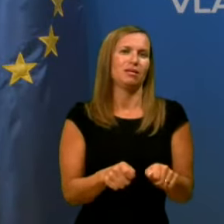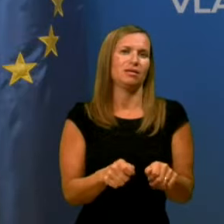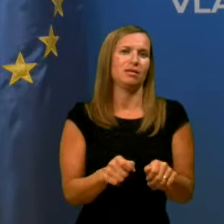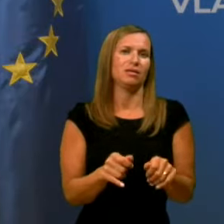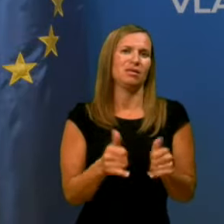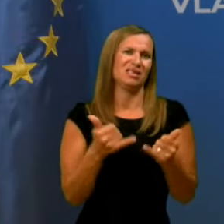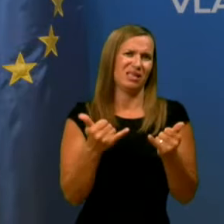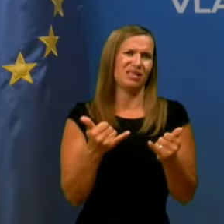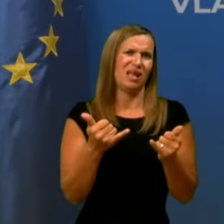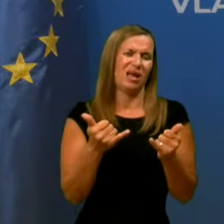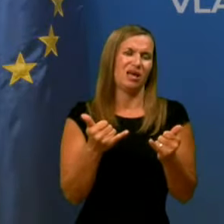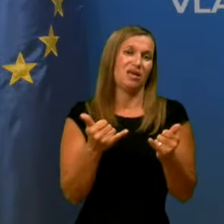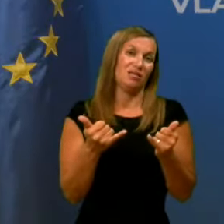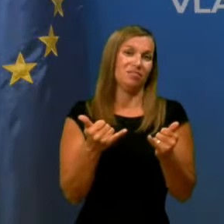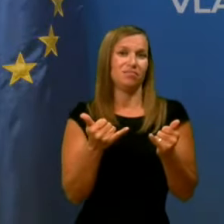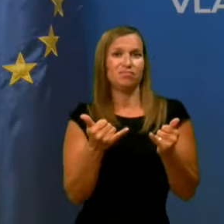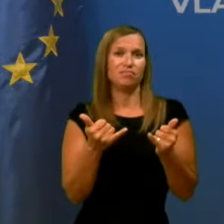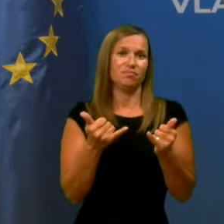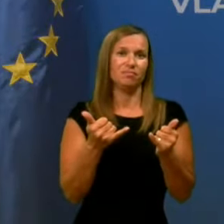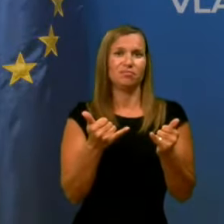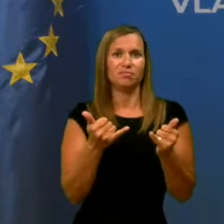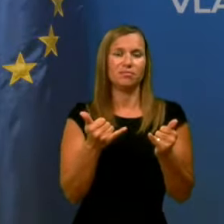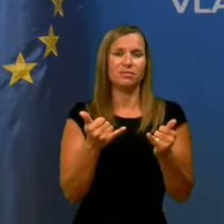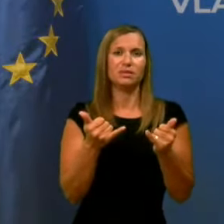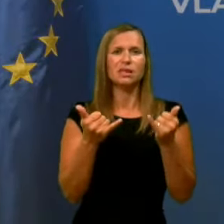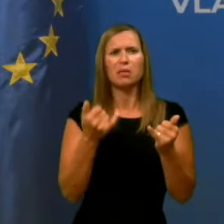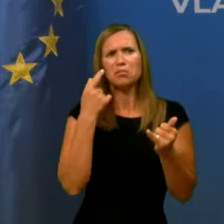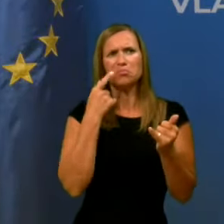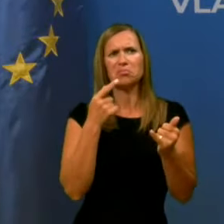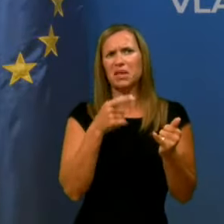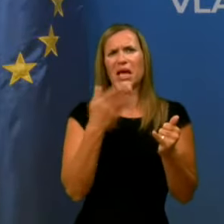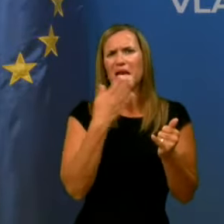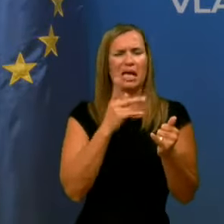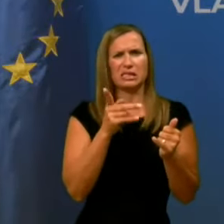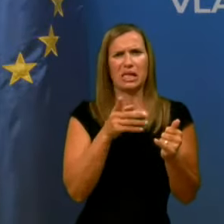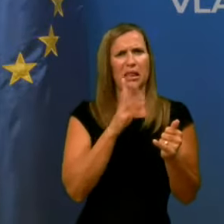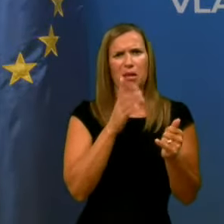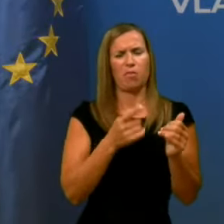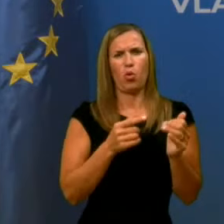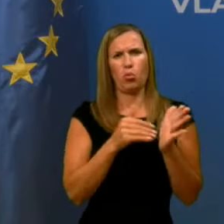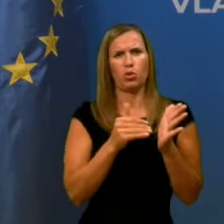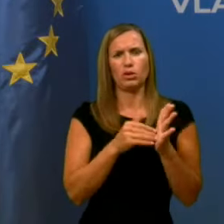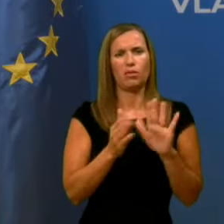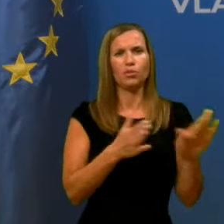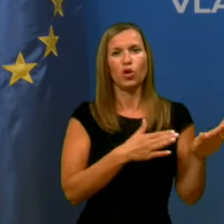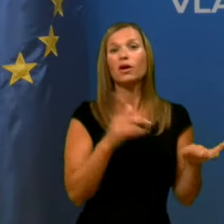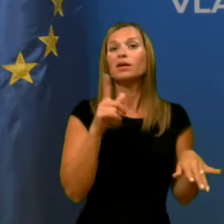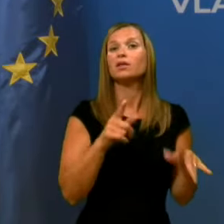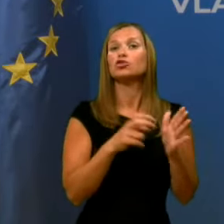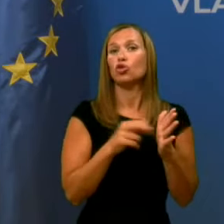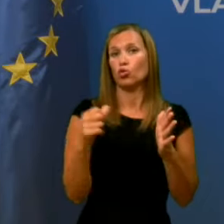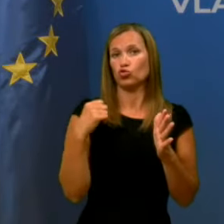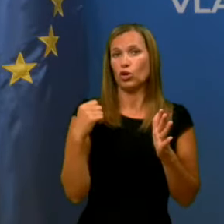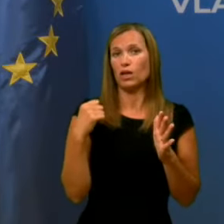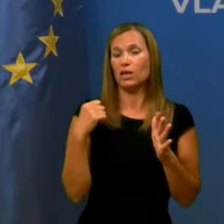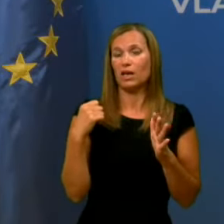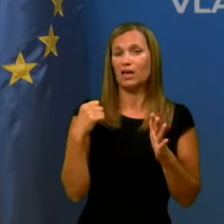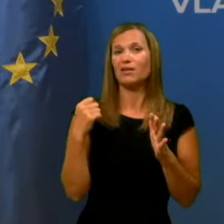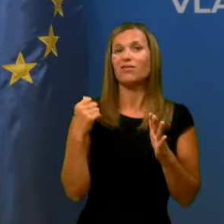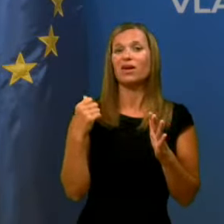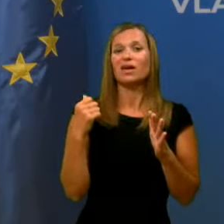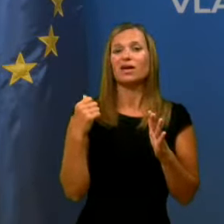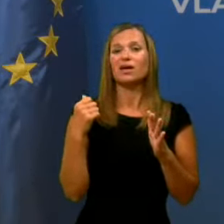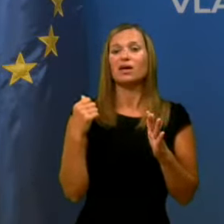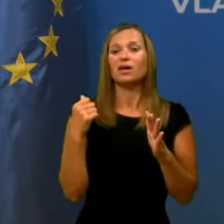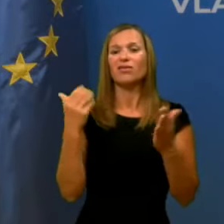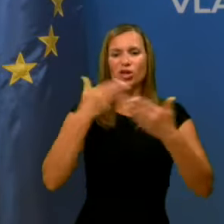malo potegnali nazaj in tega hrastniku zagotovo ne bo. Druga stvar pa, včeri ste v studiju večernjih